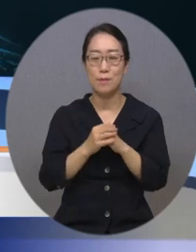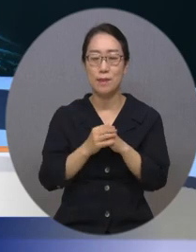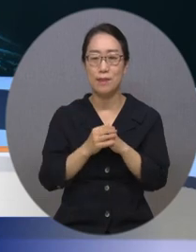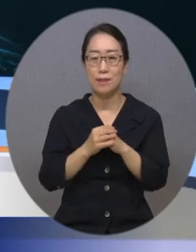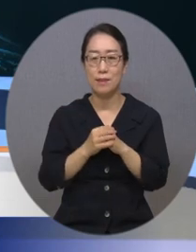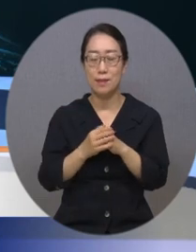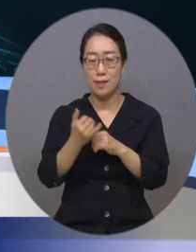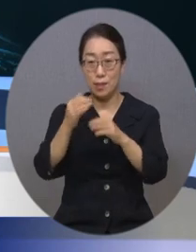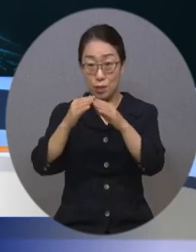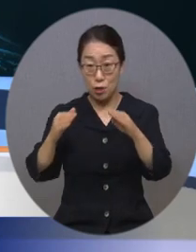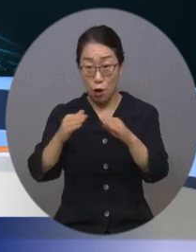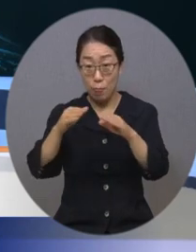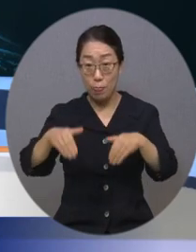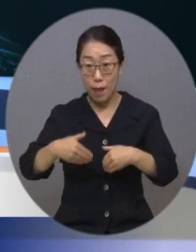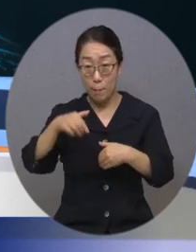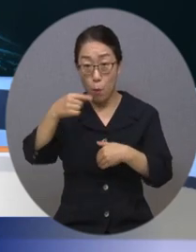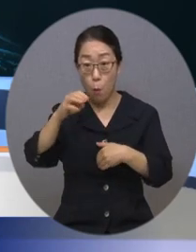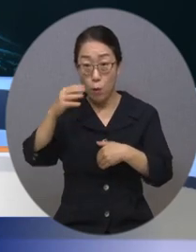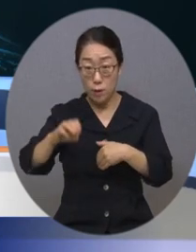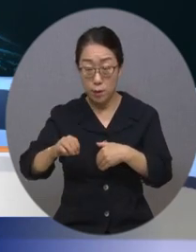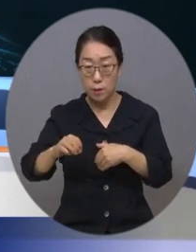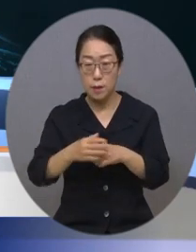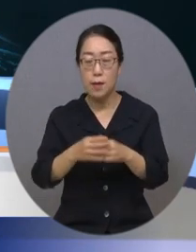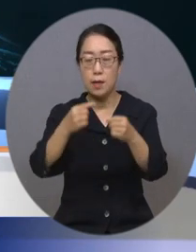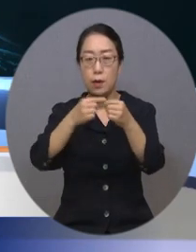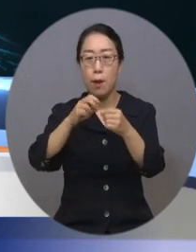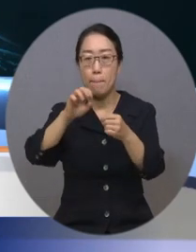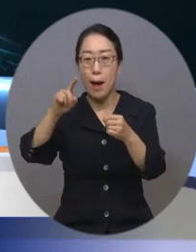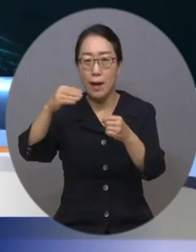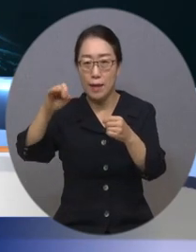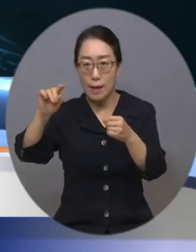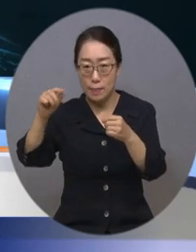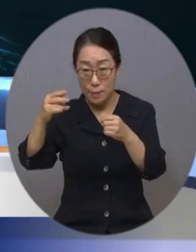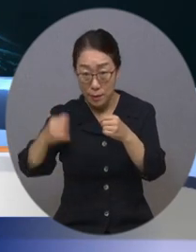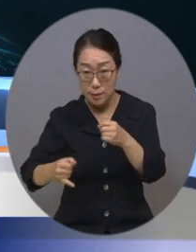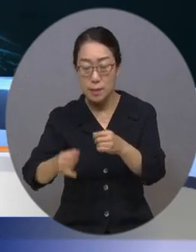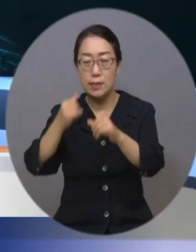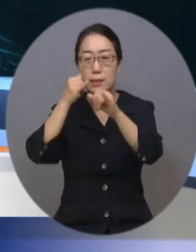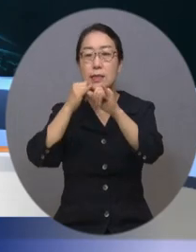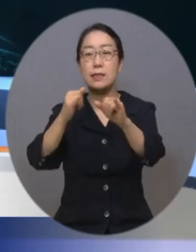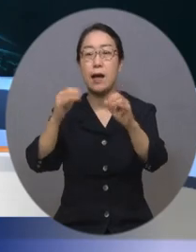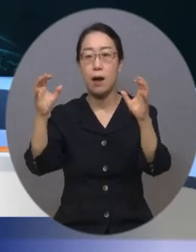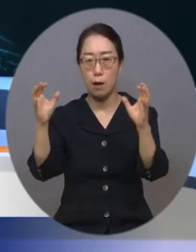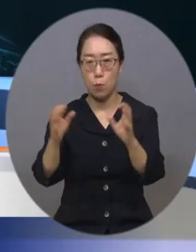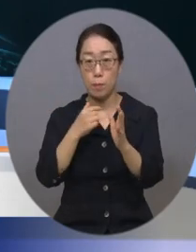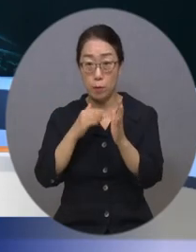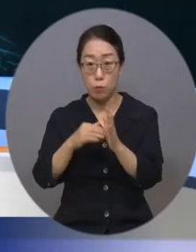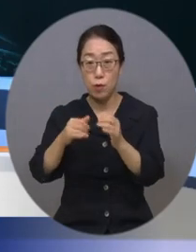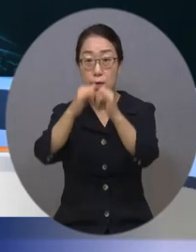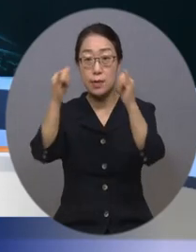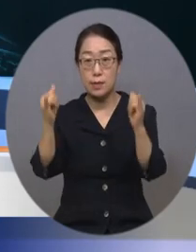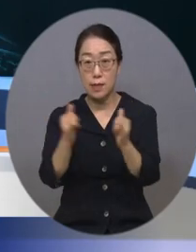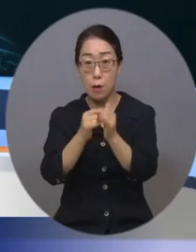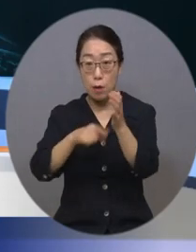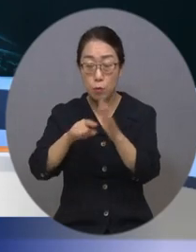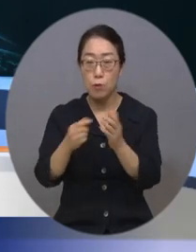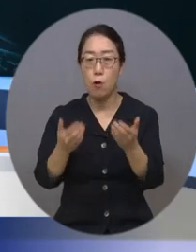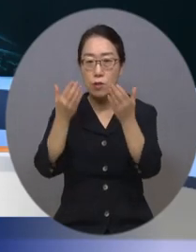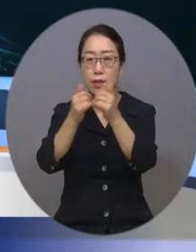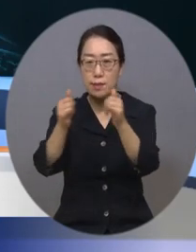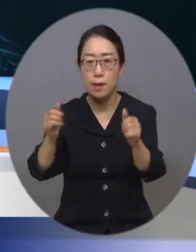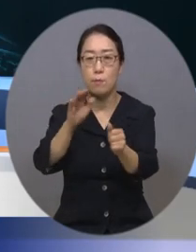전남 고흥군이 제1회 마리안르 마가렛 봉사대상 시상식을 열고 우리 사회를 위해 헌신한 이들을